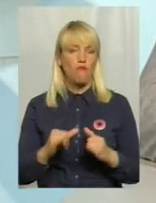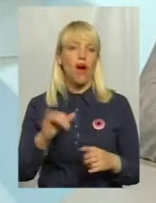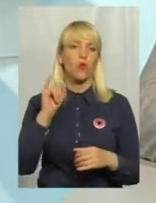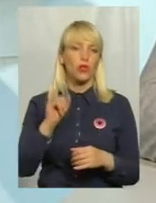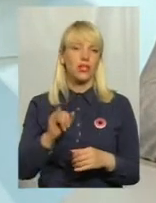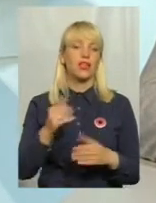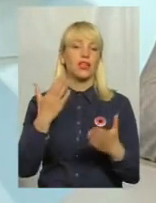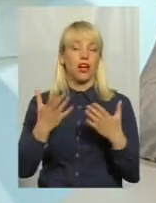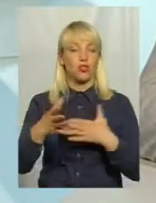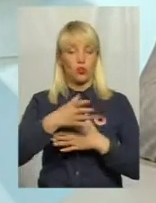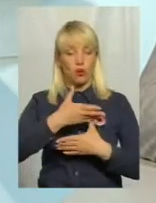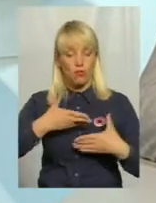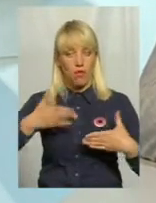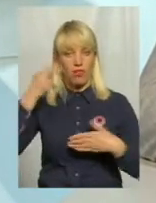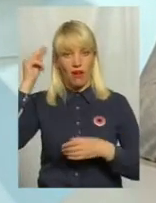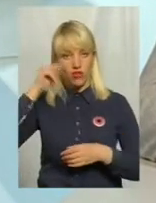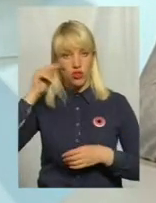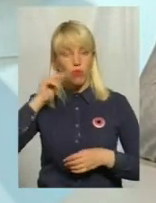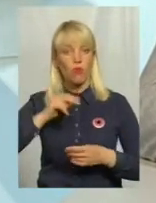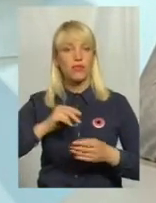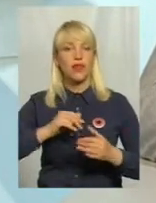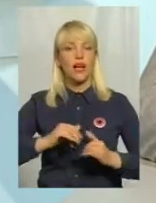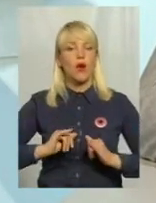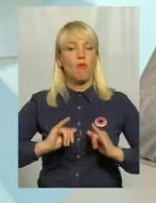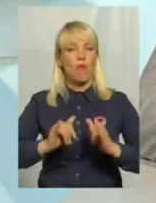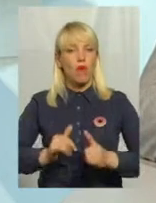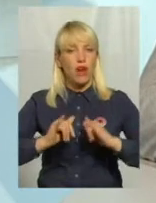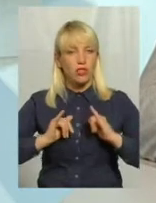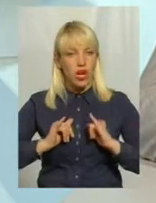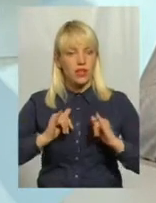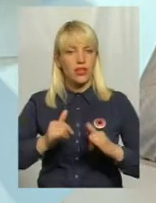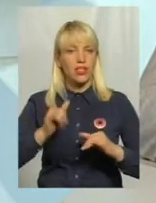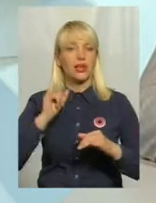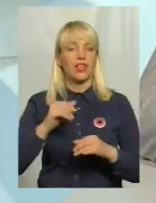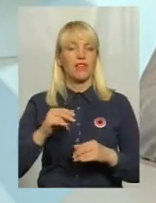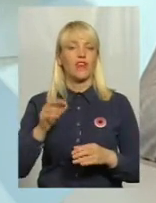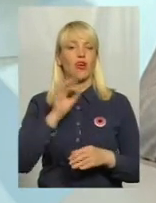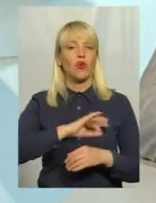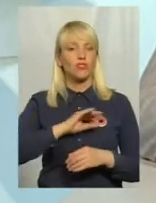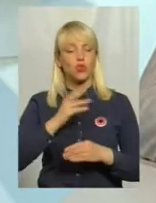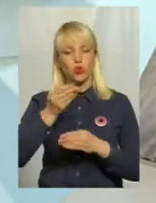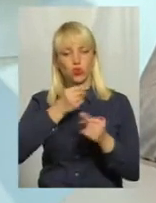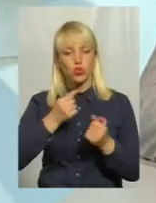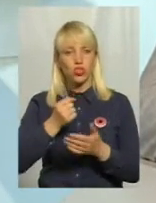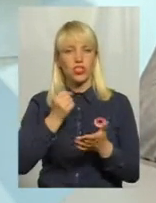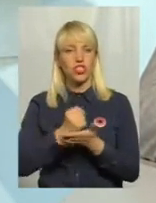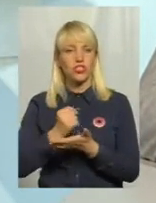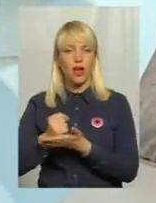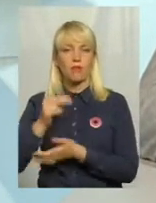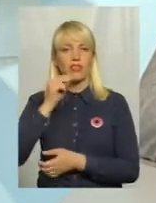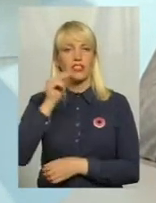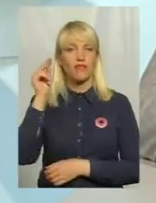друг друга поважати, а не використовувати різні штучні штампи і звинувачення